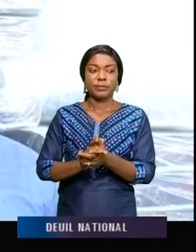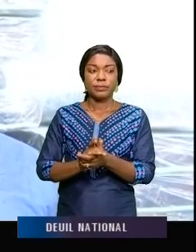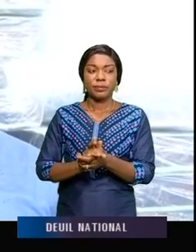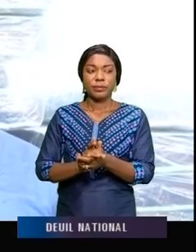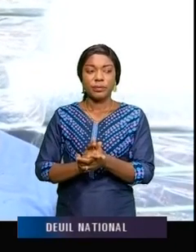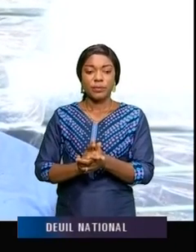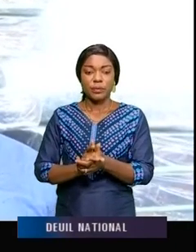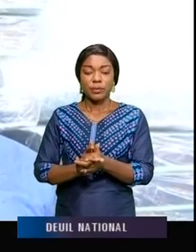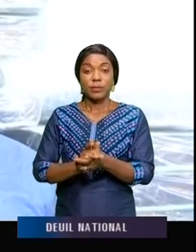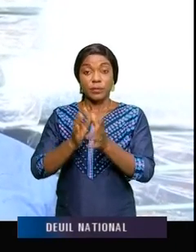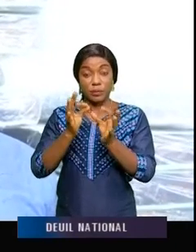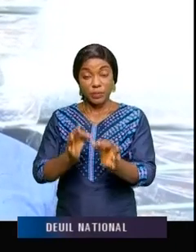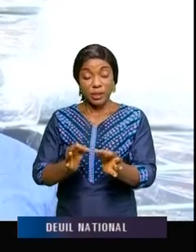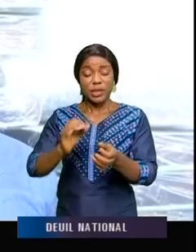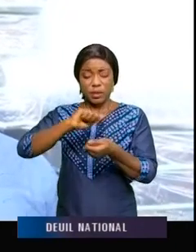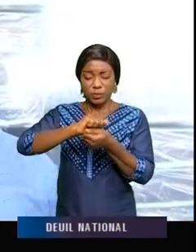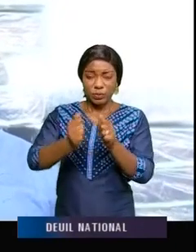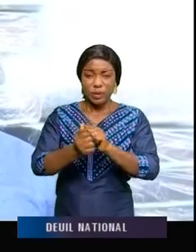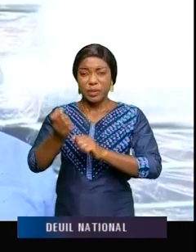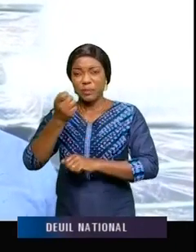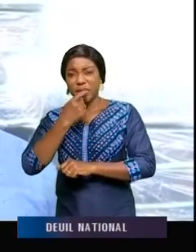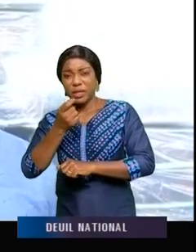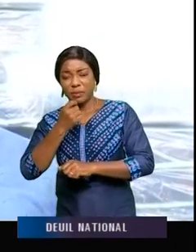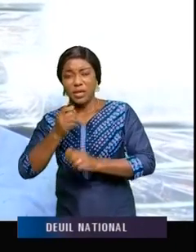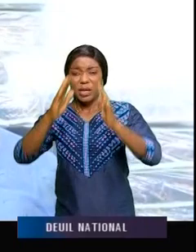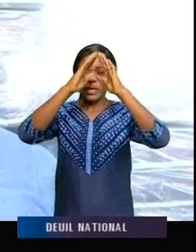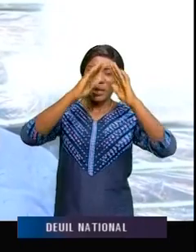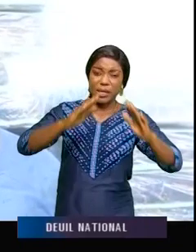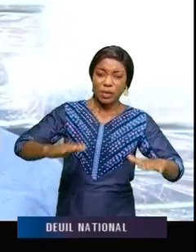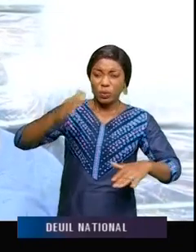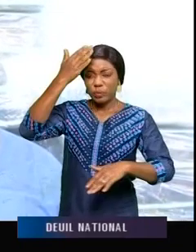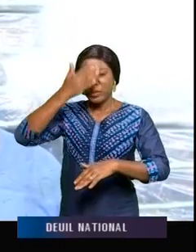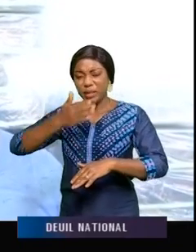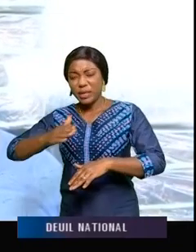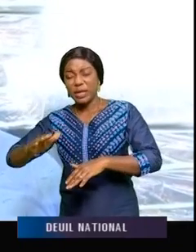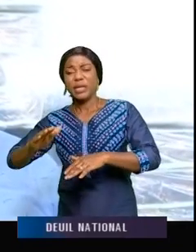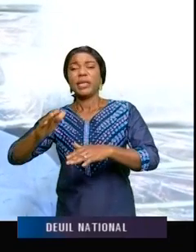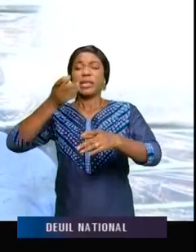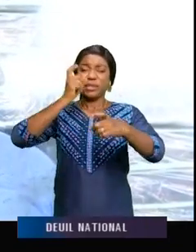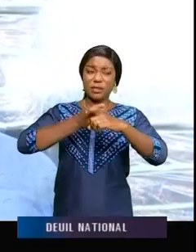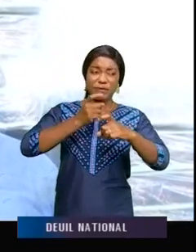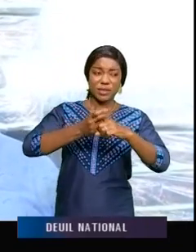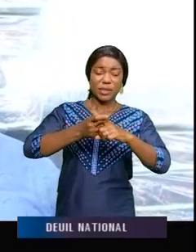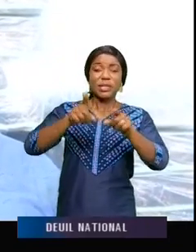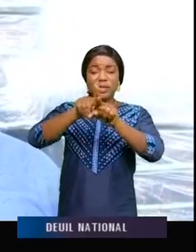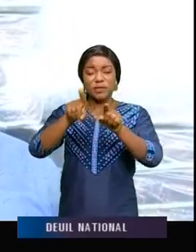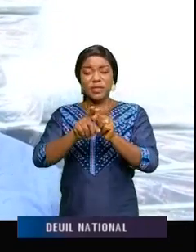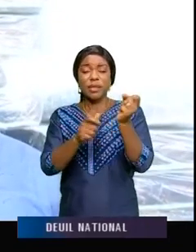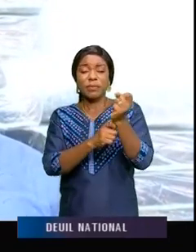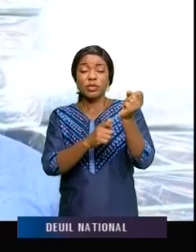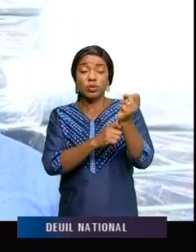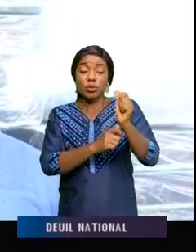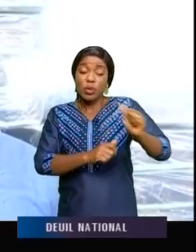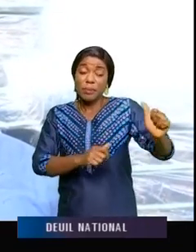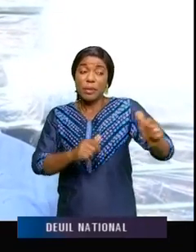L'équipement pose problème, les bâtiments posent problème, ce sont des particuliers qui sont en train de s'investir,